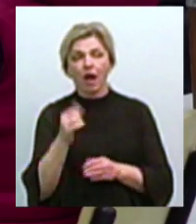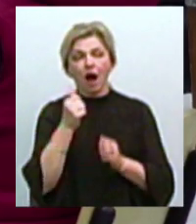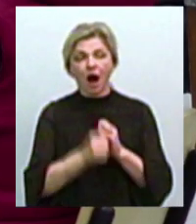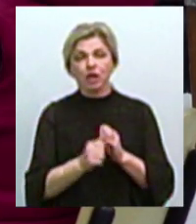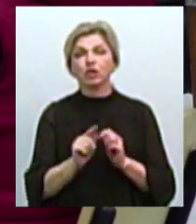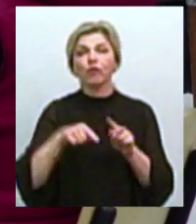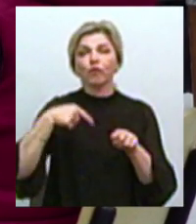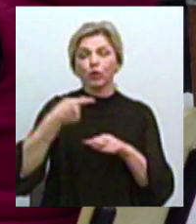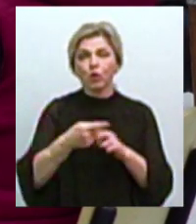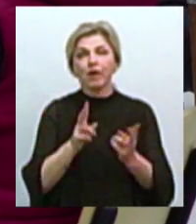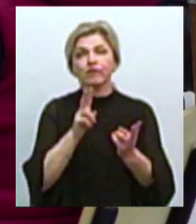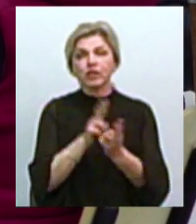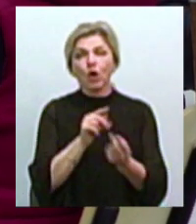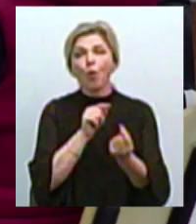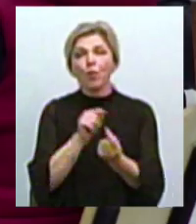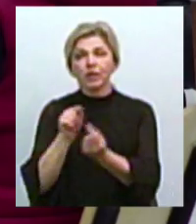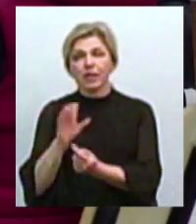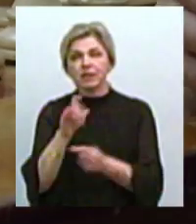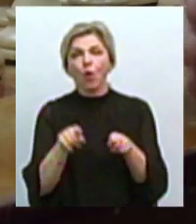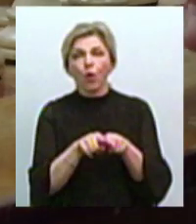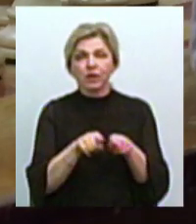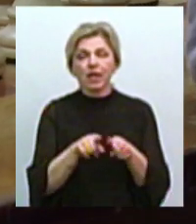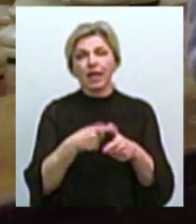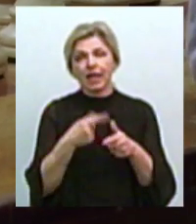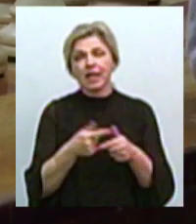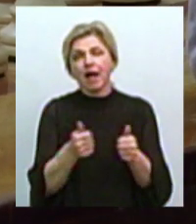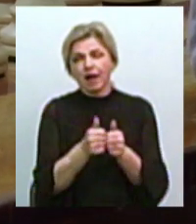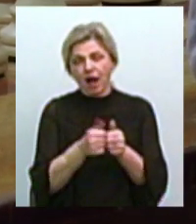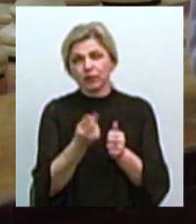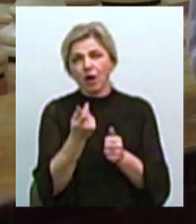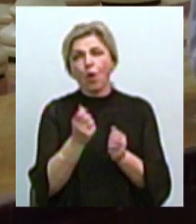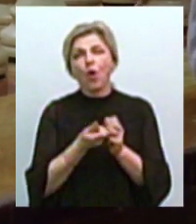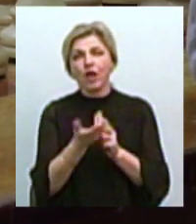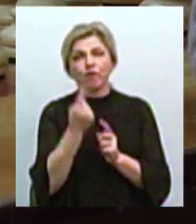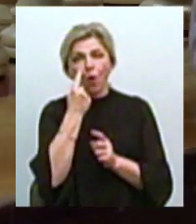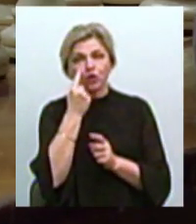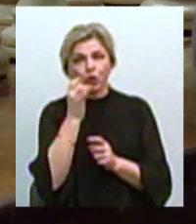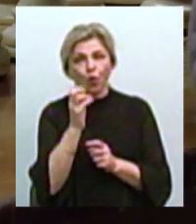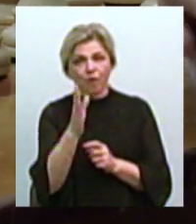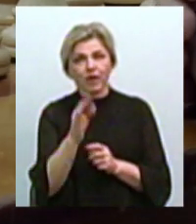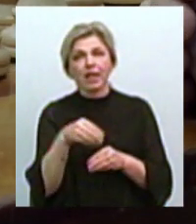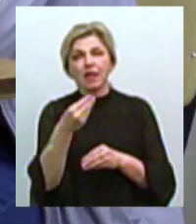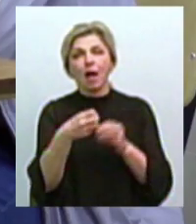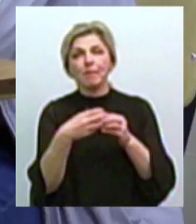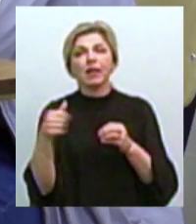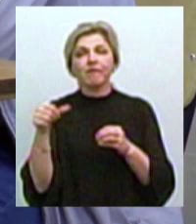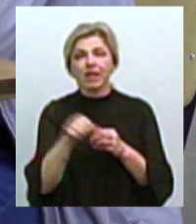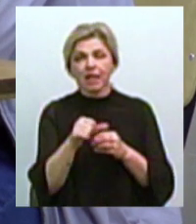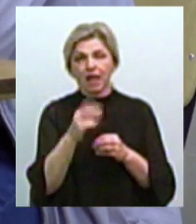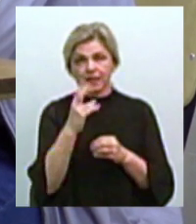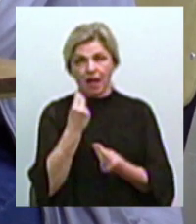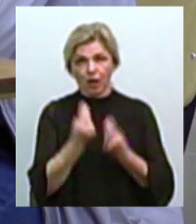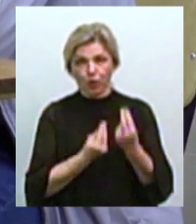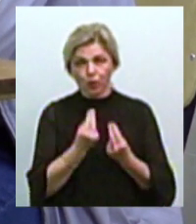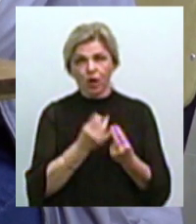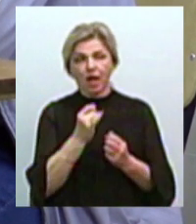зустрічалися з опонентами з однаковою або близькою кількістю очок. Також гравцям давали 15 хвилин на партію. Кожному з гравців